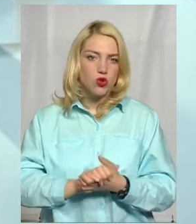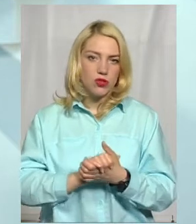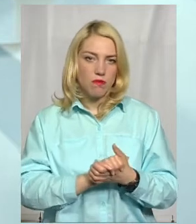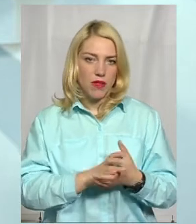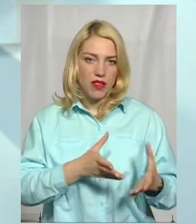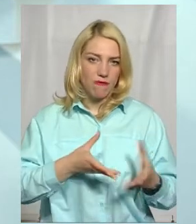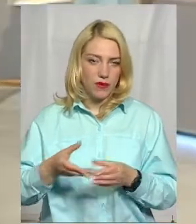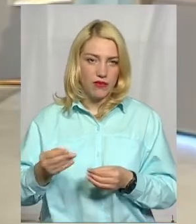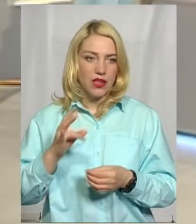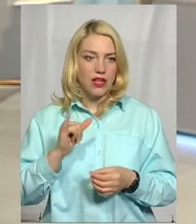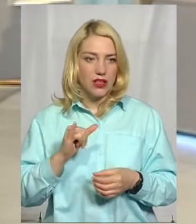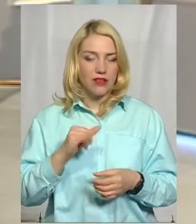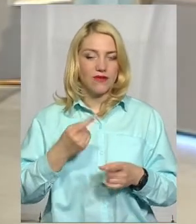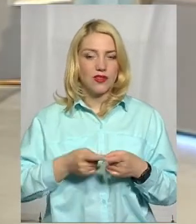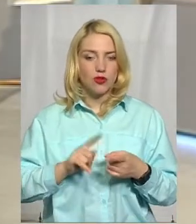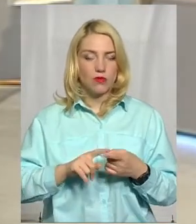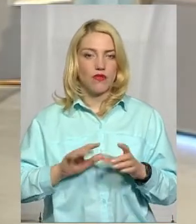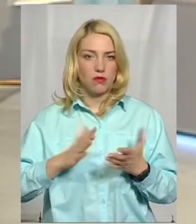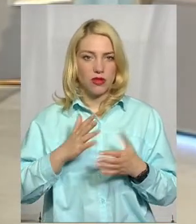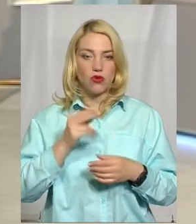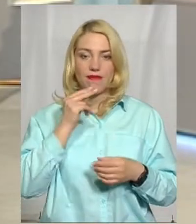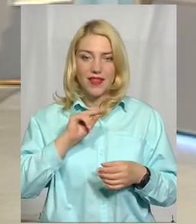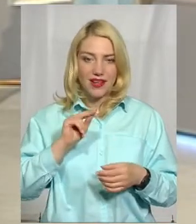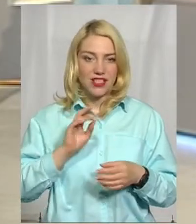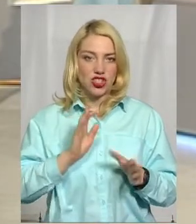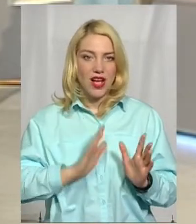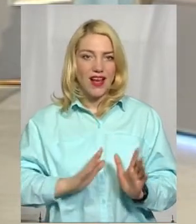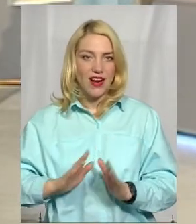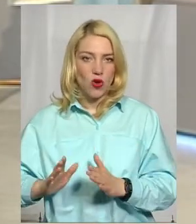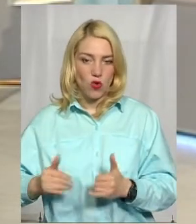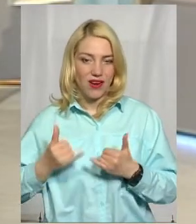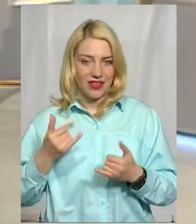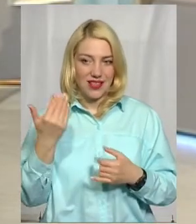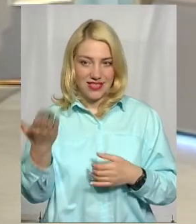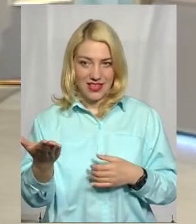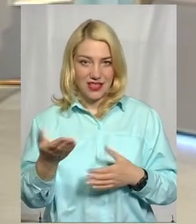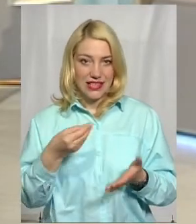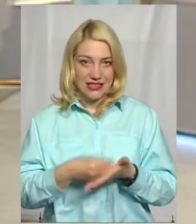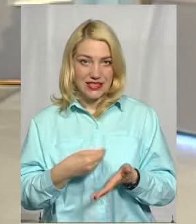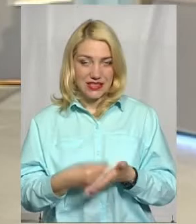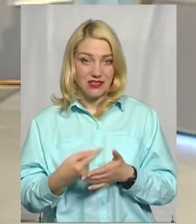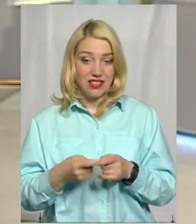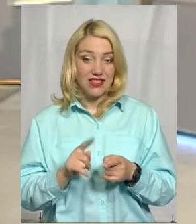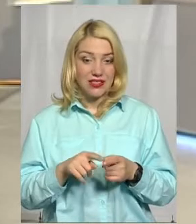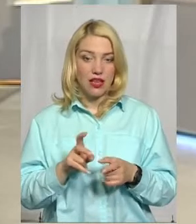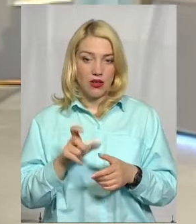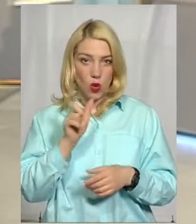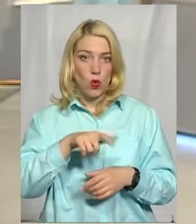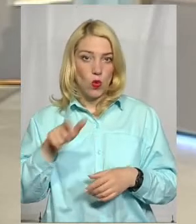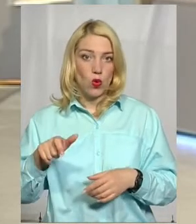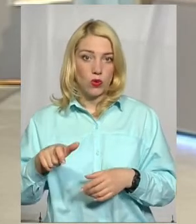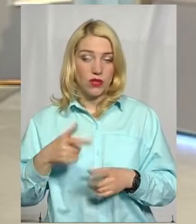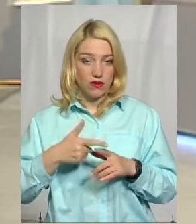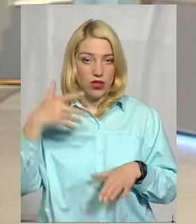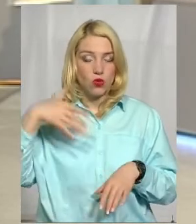в даному випадку найкращий, мабуть, регулятором для них ціни, це саме є, саме оця суспільна вага.